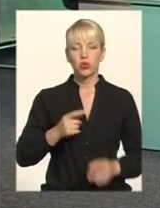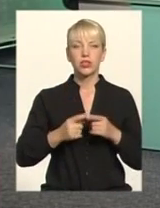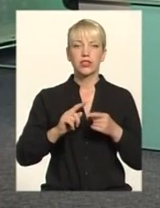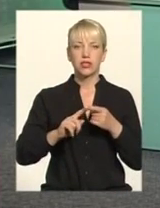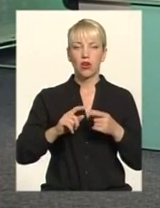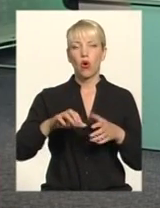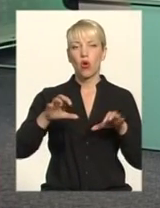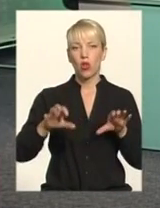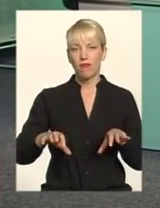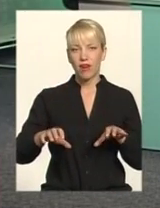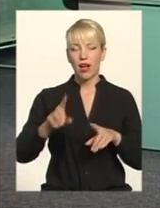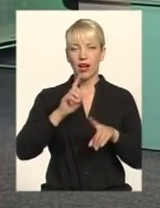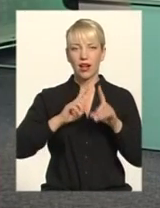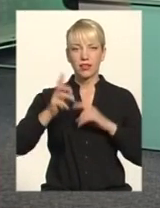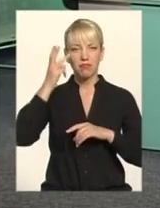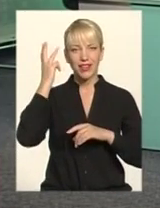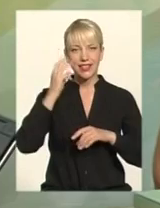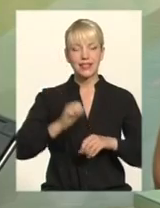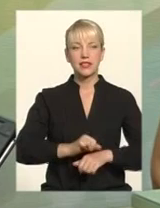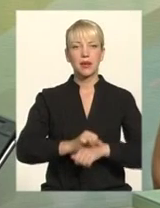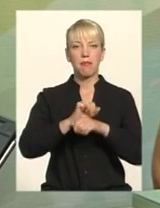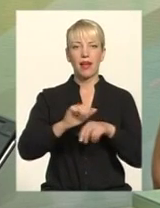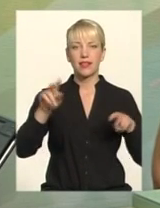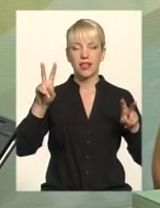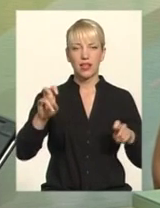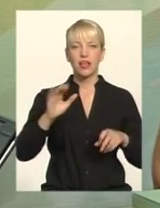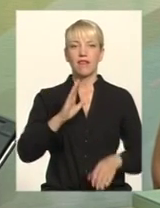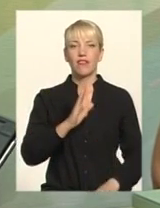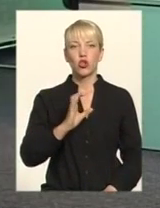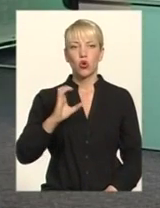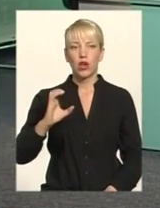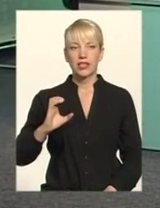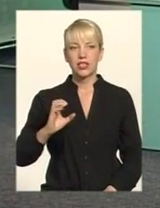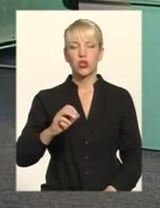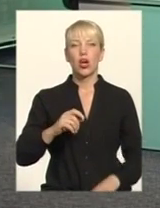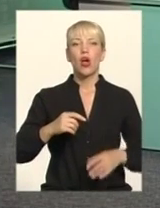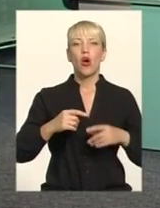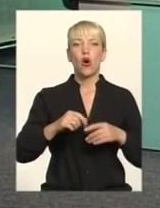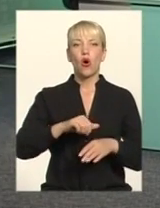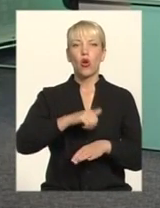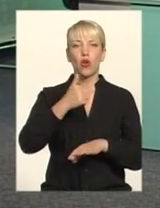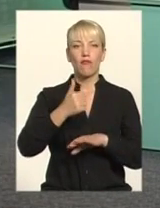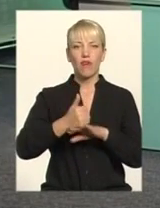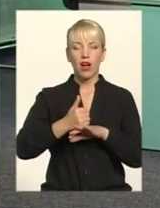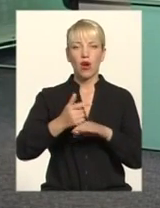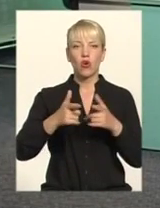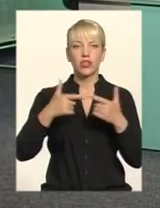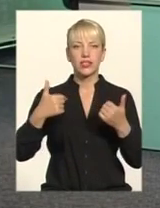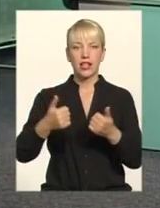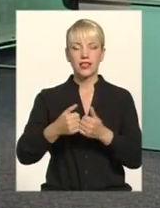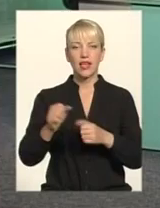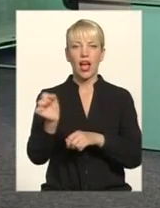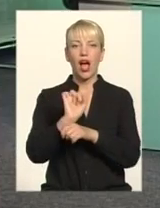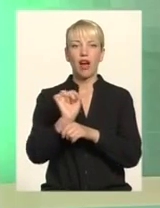організації «Хмельницький майдан» та Вікторія Середюк, голова громадської організації «Автомайдан Хмельниччина» Вітаю вас в нашій студії,